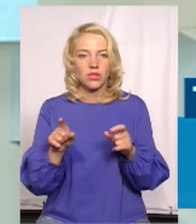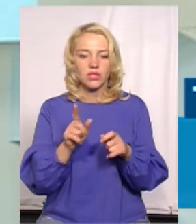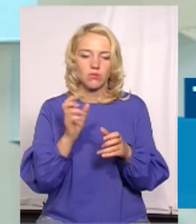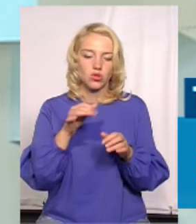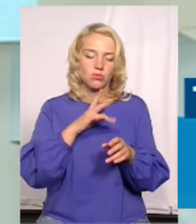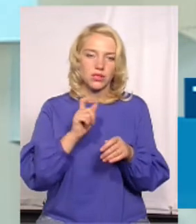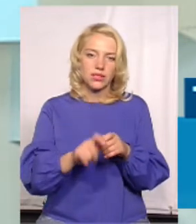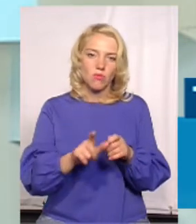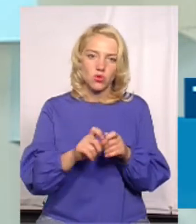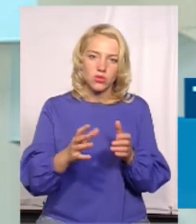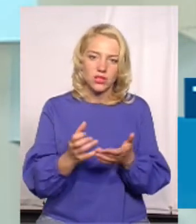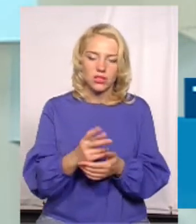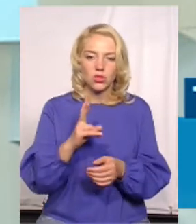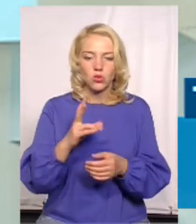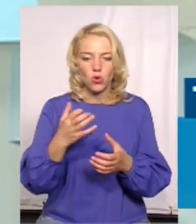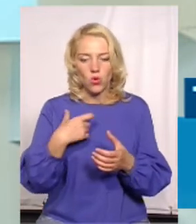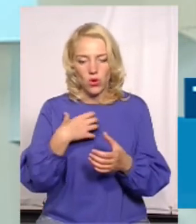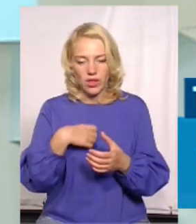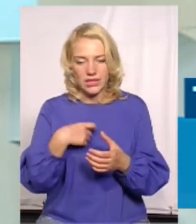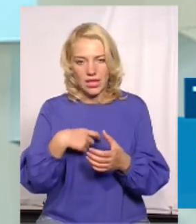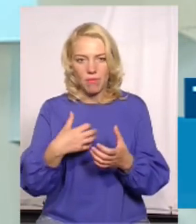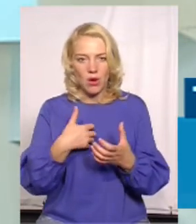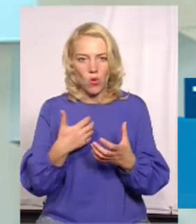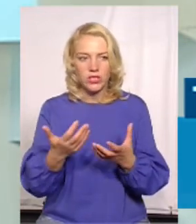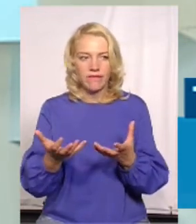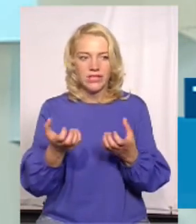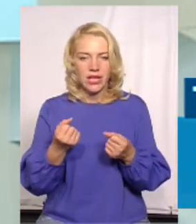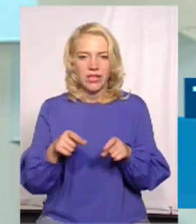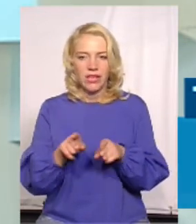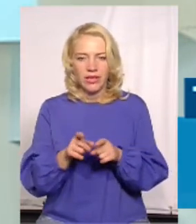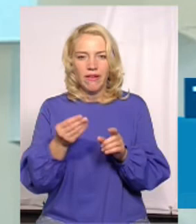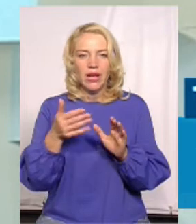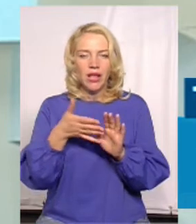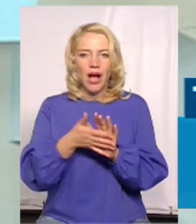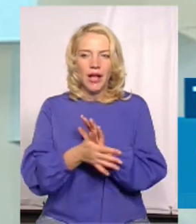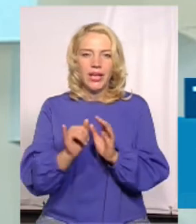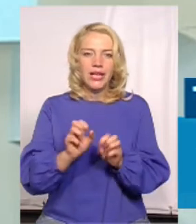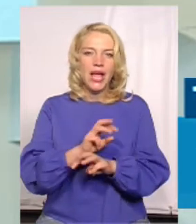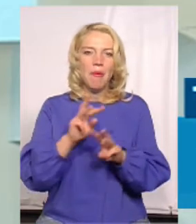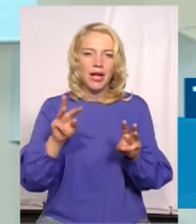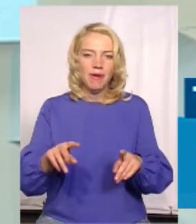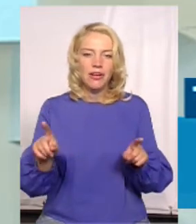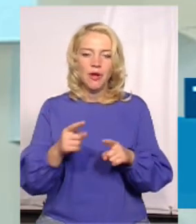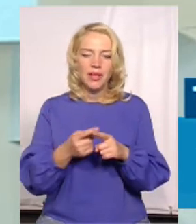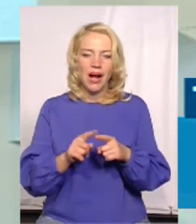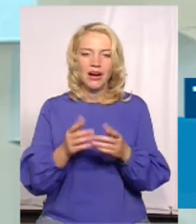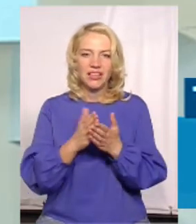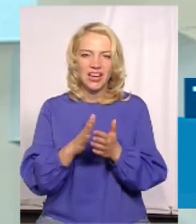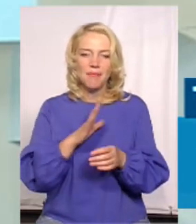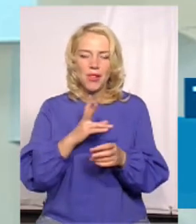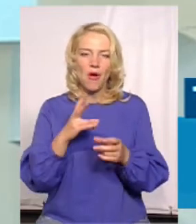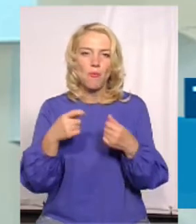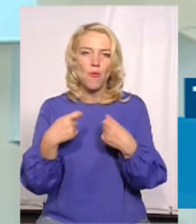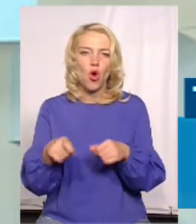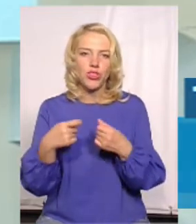спонсор, з'явиться, який захоче взяти на себе такі витрати і забезпечити, щоб ця книга була також і в